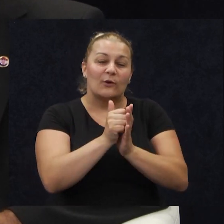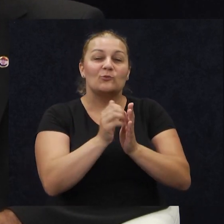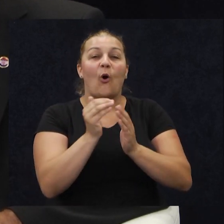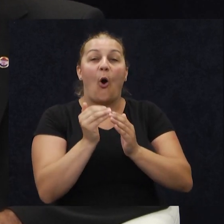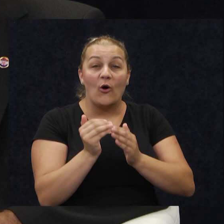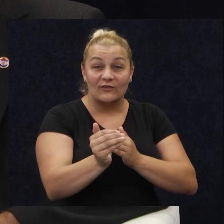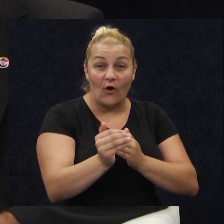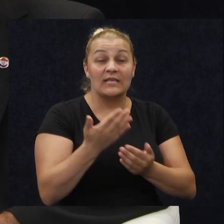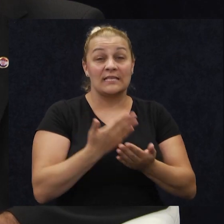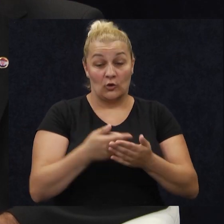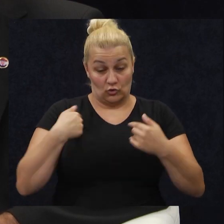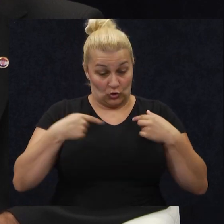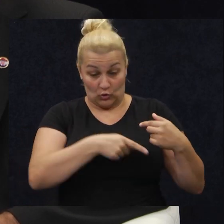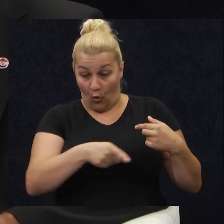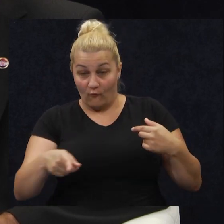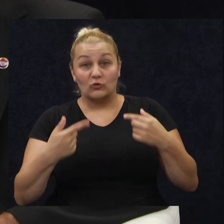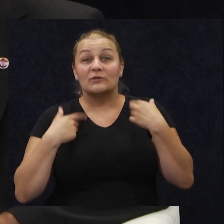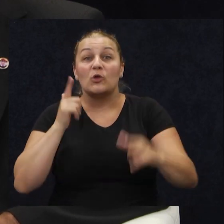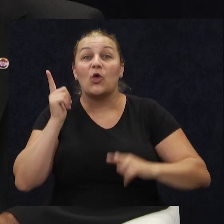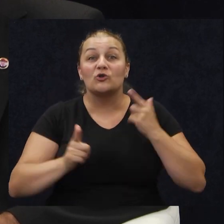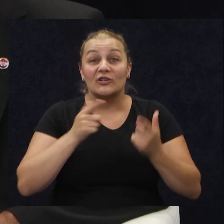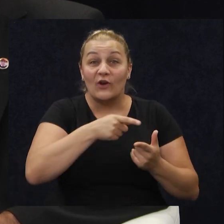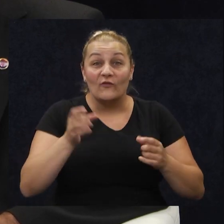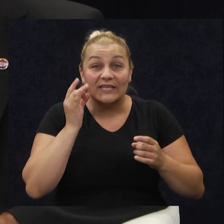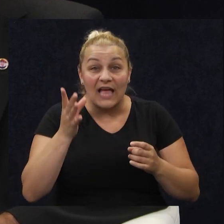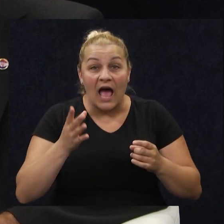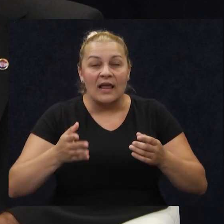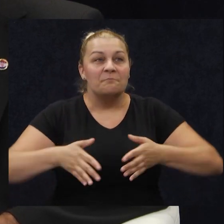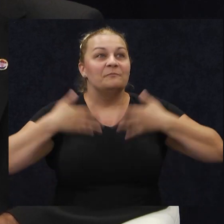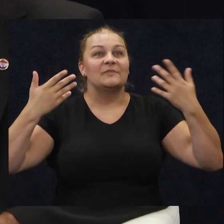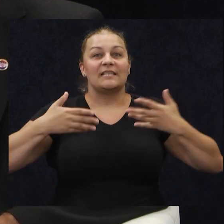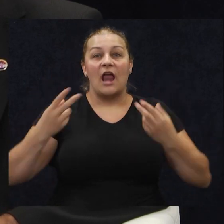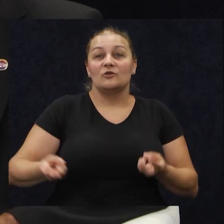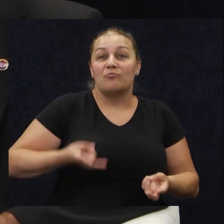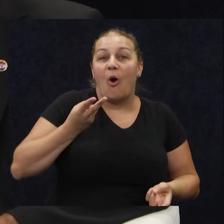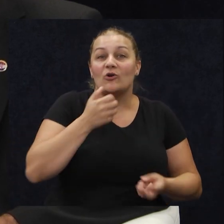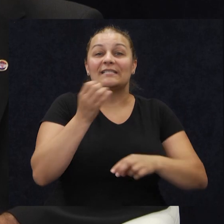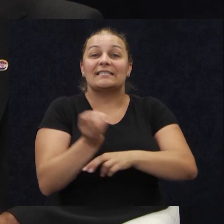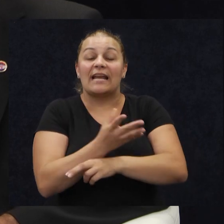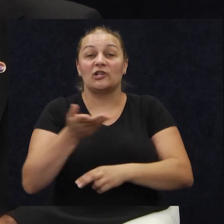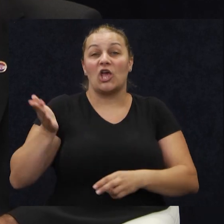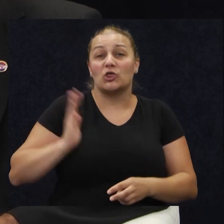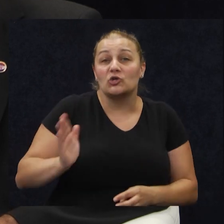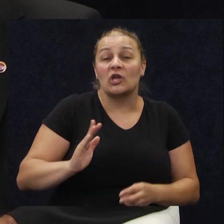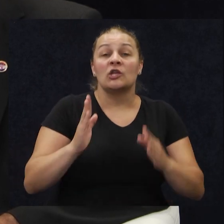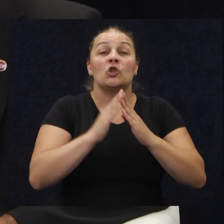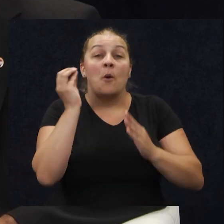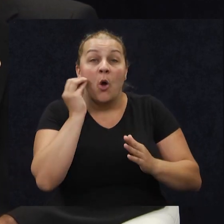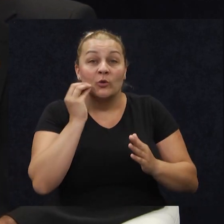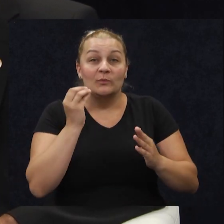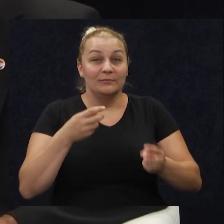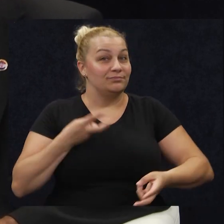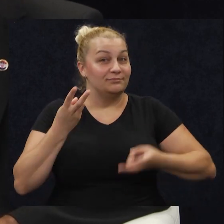ovo što smo mi doživjeli ovih dana, ovu ekstazu, zanosa, ponosa, sreće, dostojanstva, domoljublja i